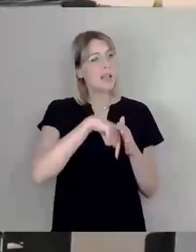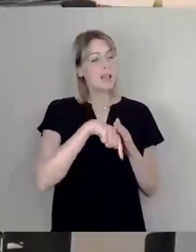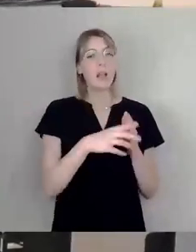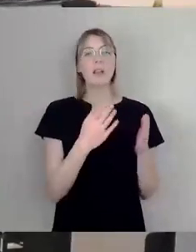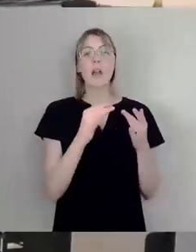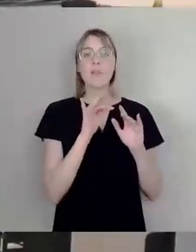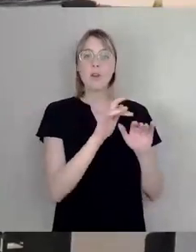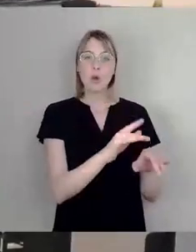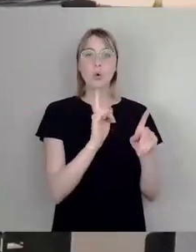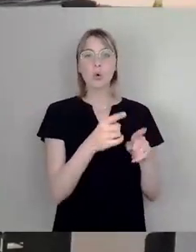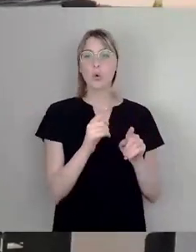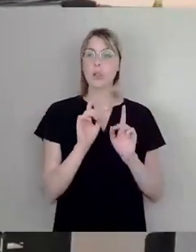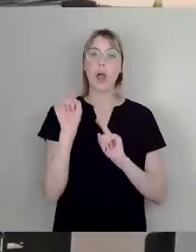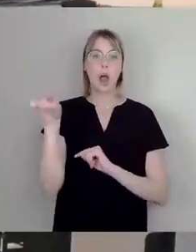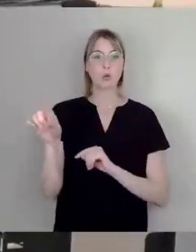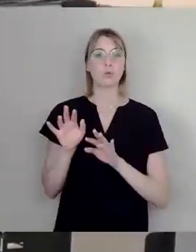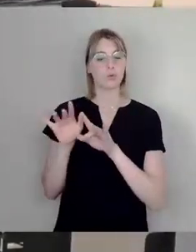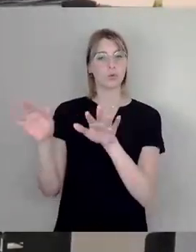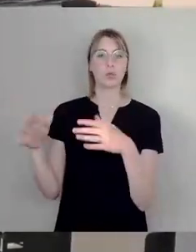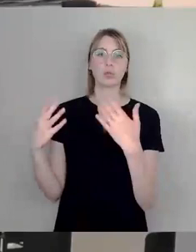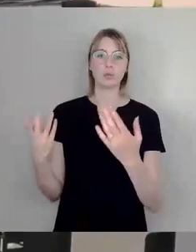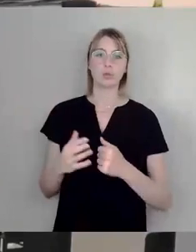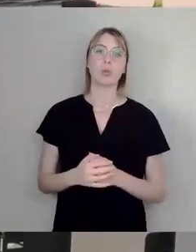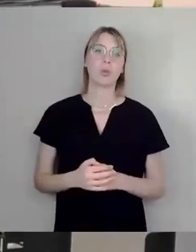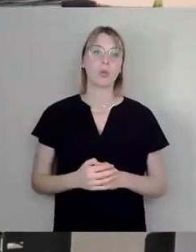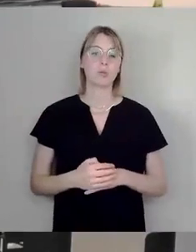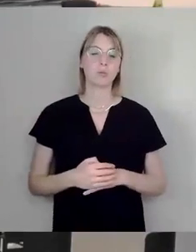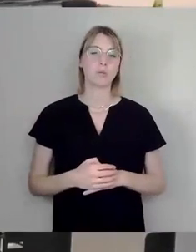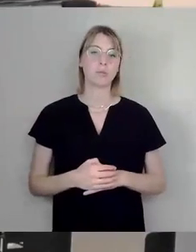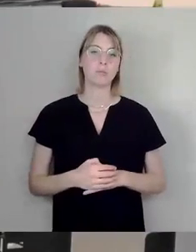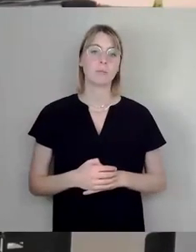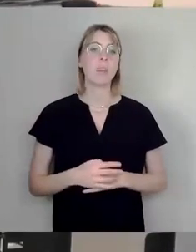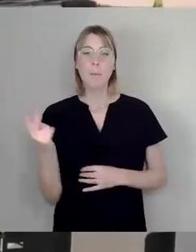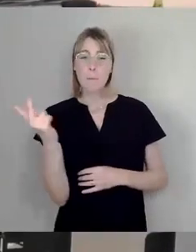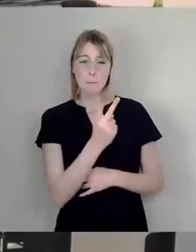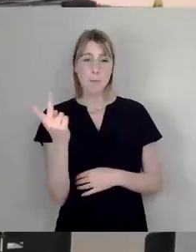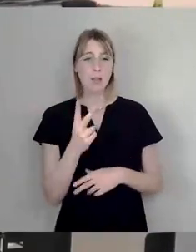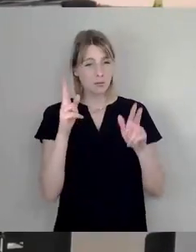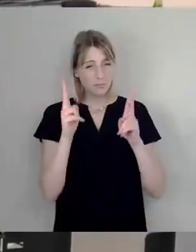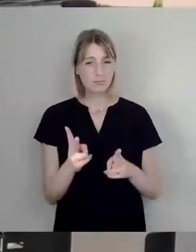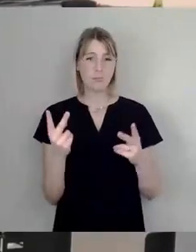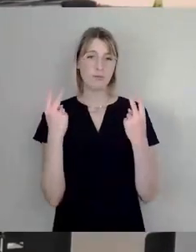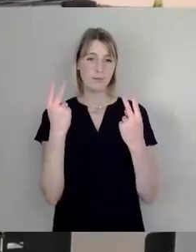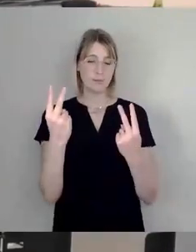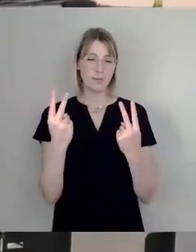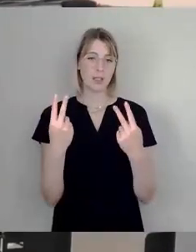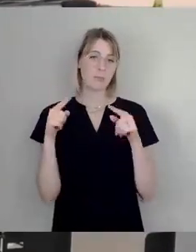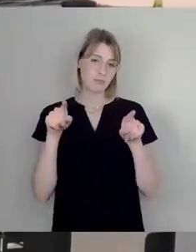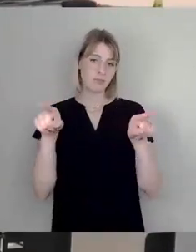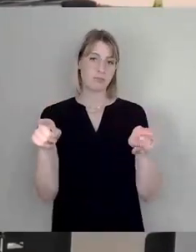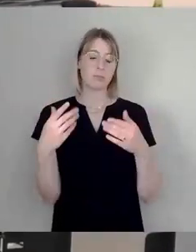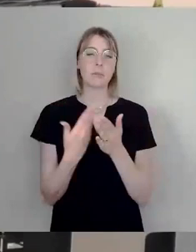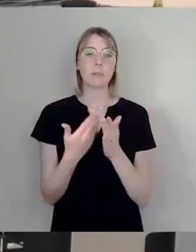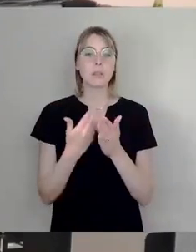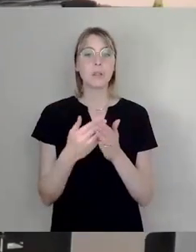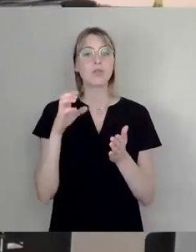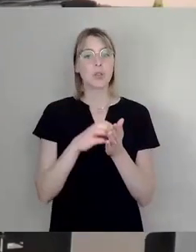Ausstrahlung. Und die Innenwirkung, die ist genauso wichtig wie die Außenwirkung. Das heißt, so ein Stadtteilfest